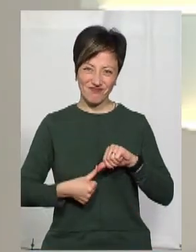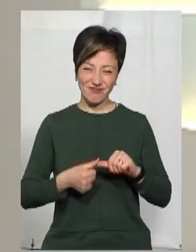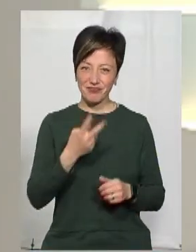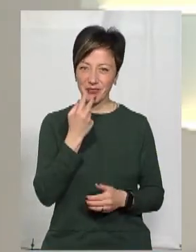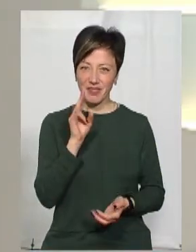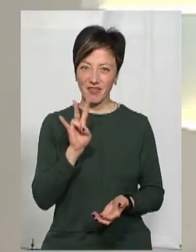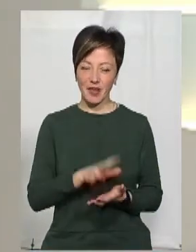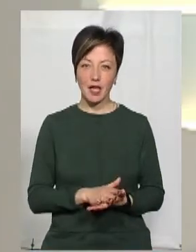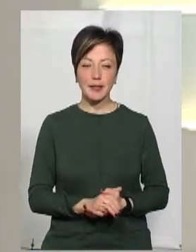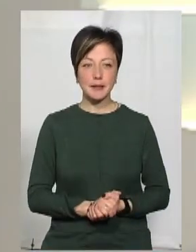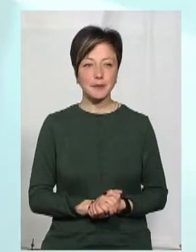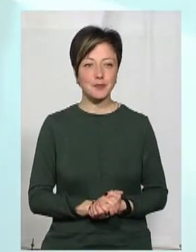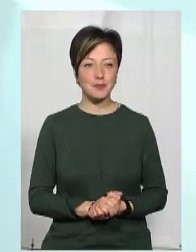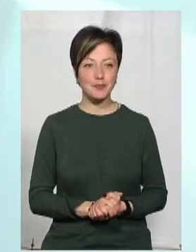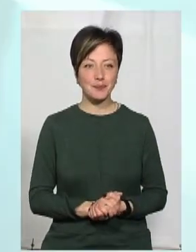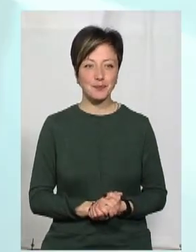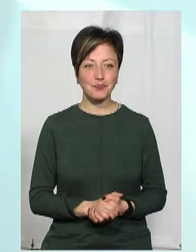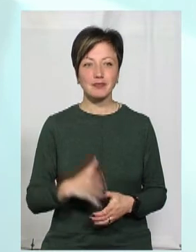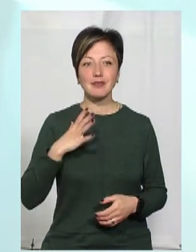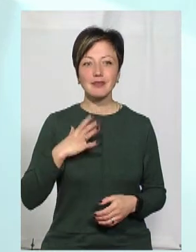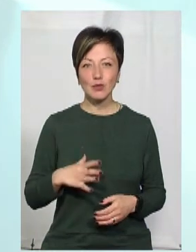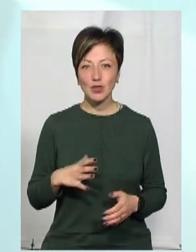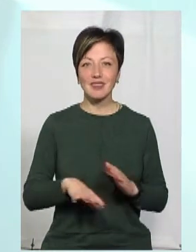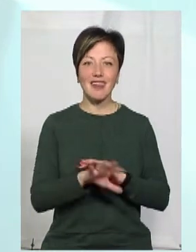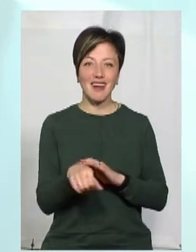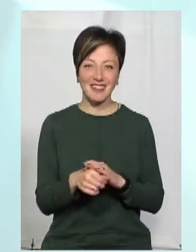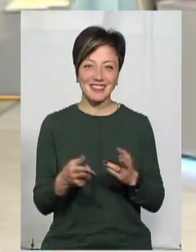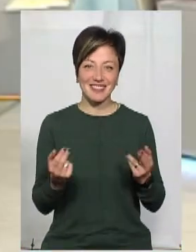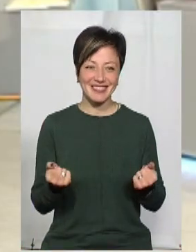знаєте, так в навчанні. Ти мусиш і красти.